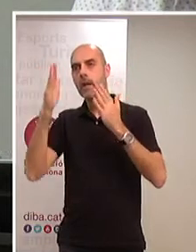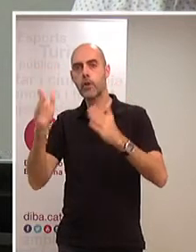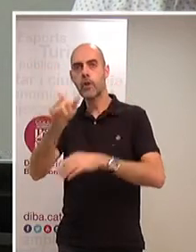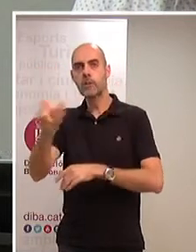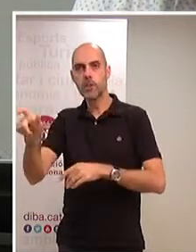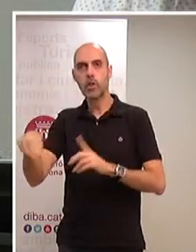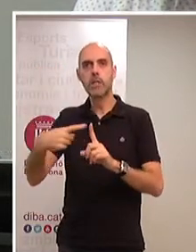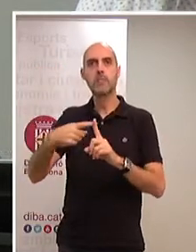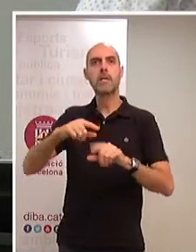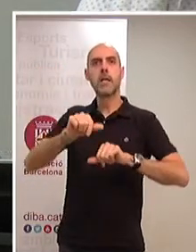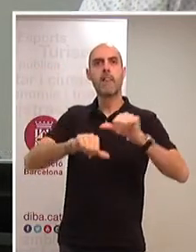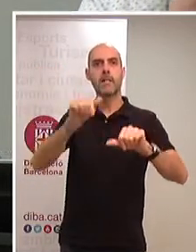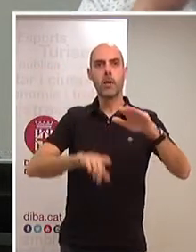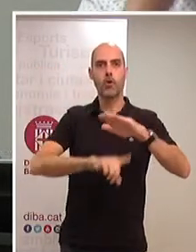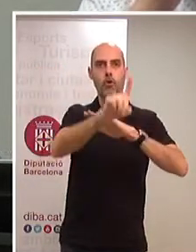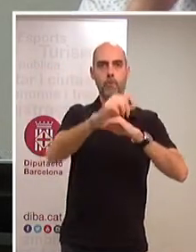desenvolupament econòmic.